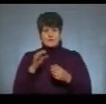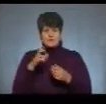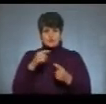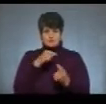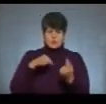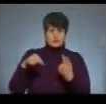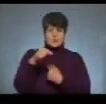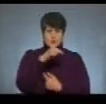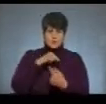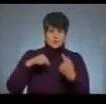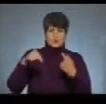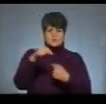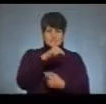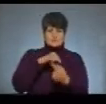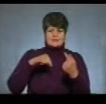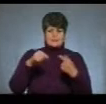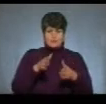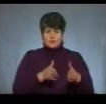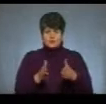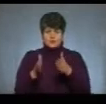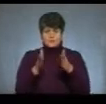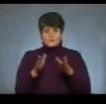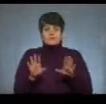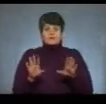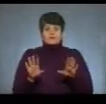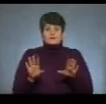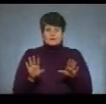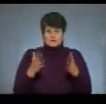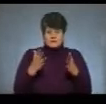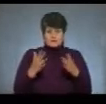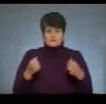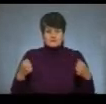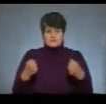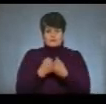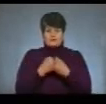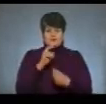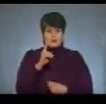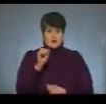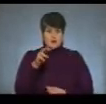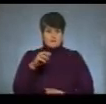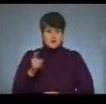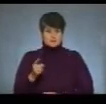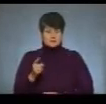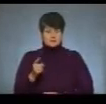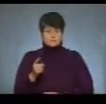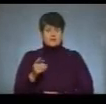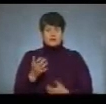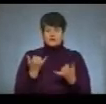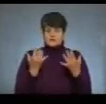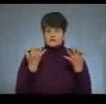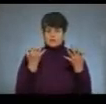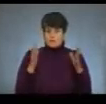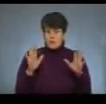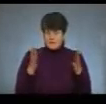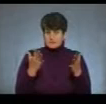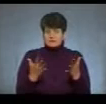носити по практично цілій дорозі, і таким чином він зіткнувся з автомобілем «Камаз». На сьогоднішній момент встановлено,